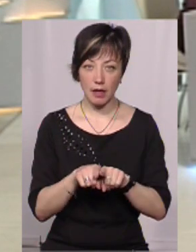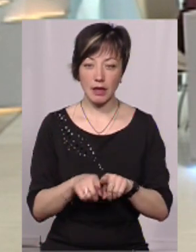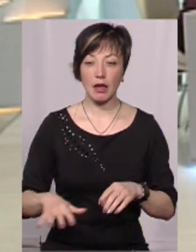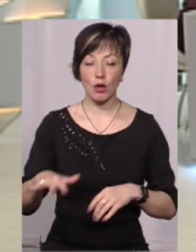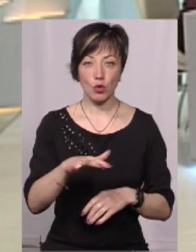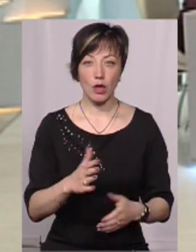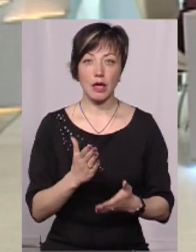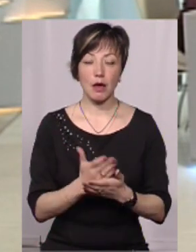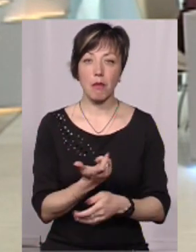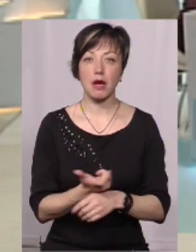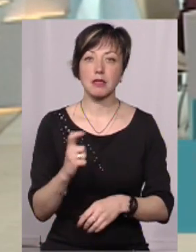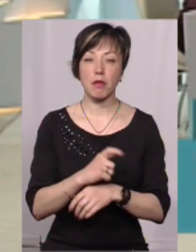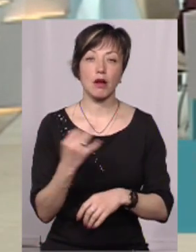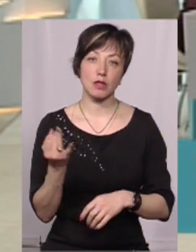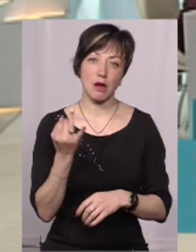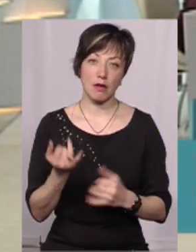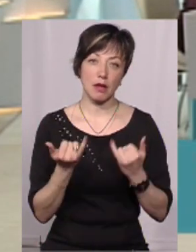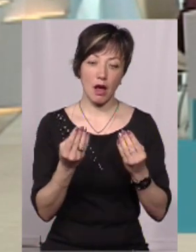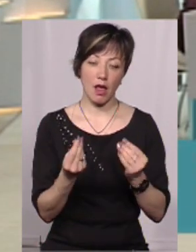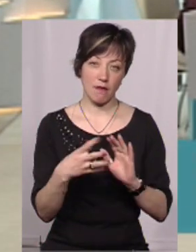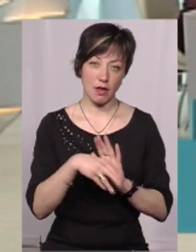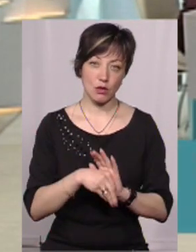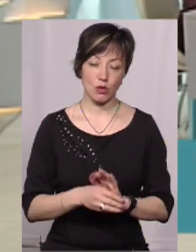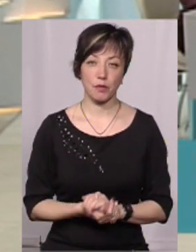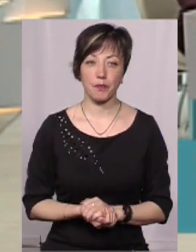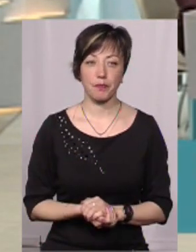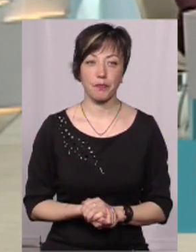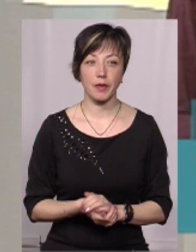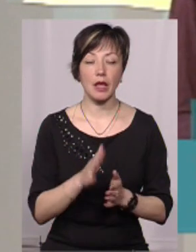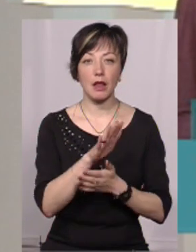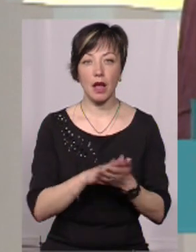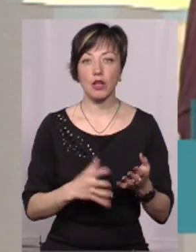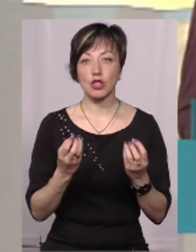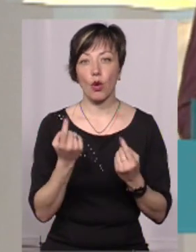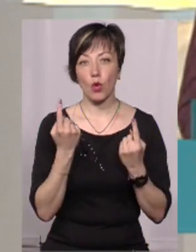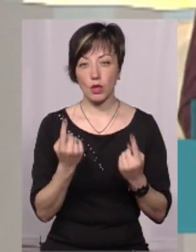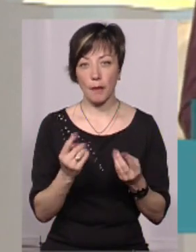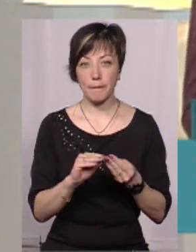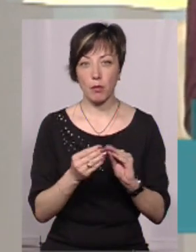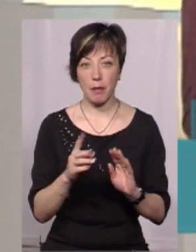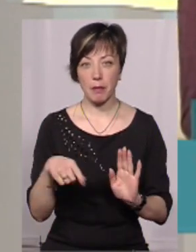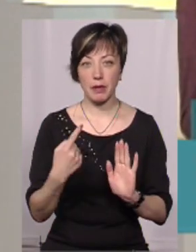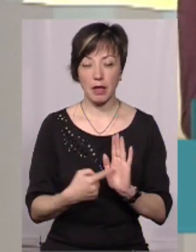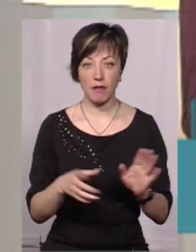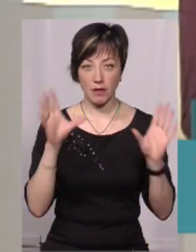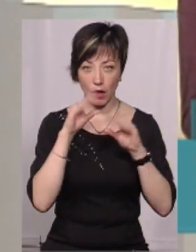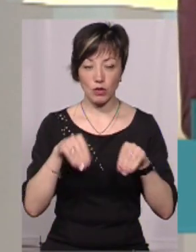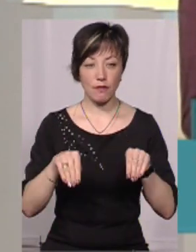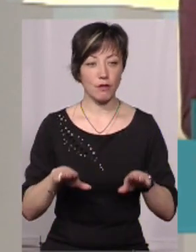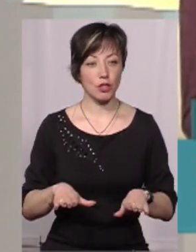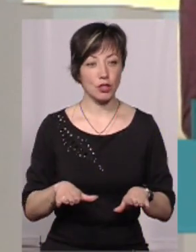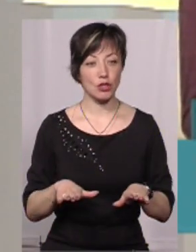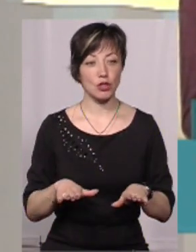території є максимально цікавими для інвесторів. Далі покажемо ще одне проблемне питання, яке вдалося